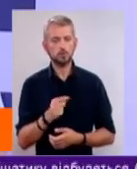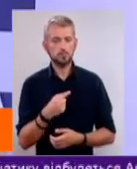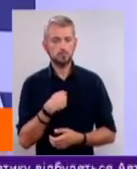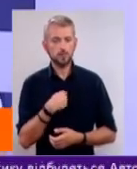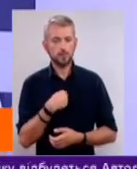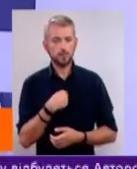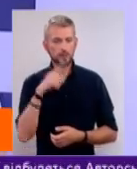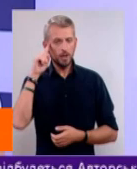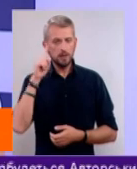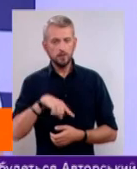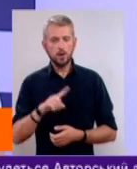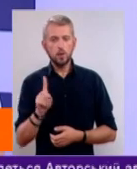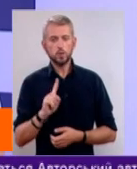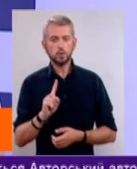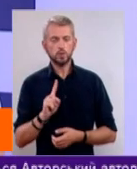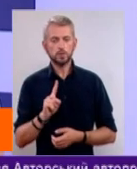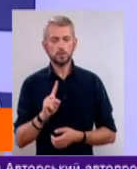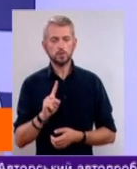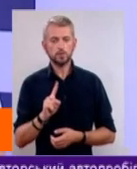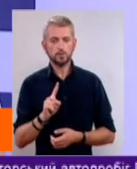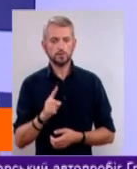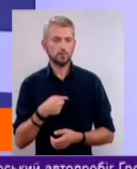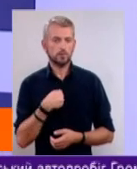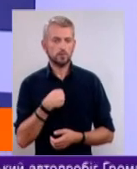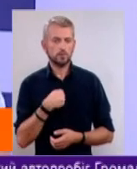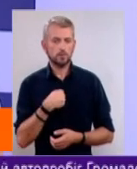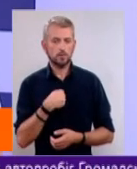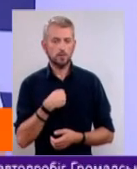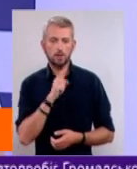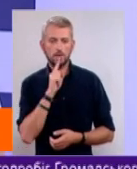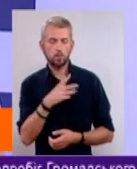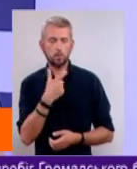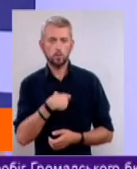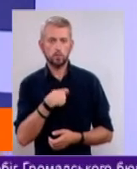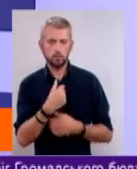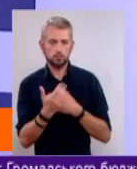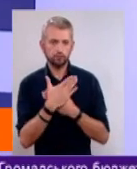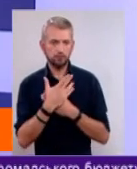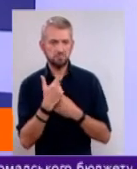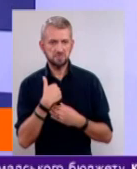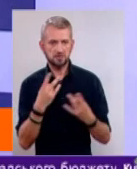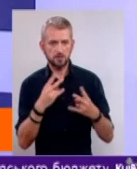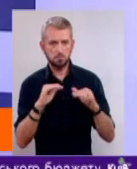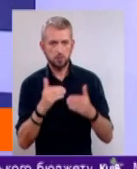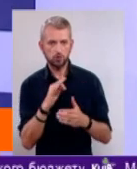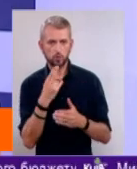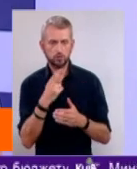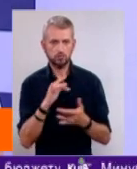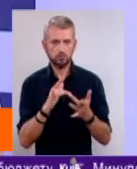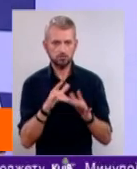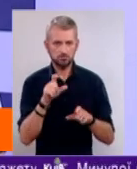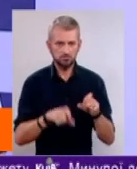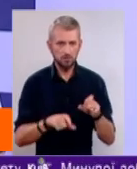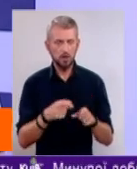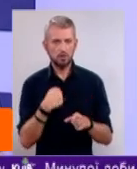не буду собі казати, що мені треба менше бути в соціальних мережах, бо я